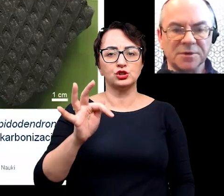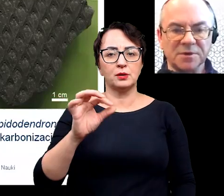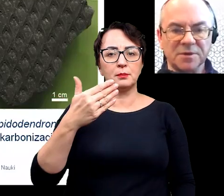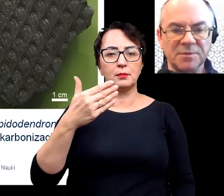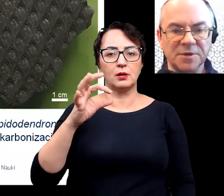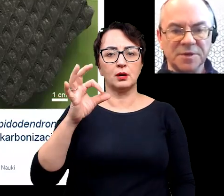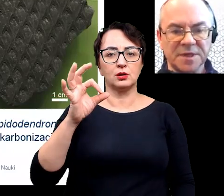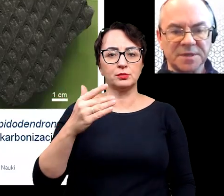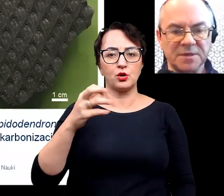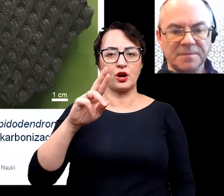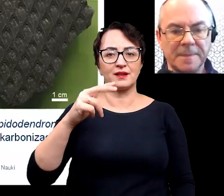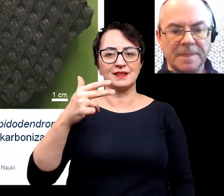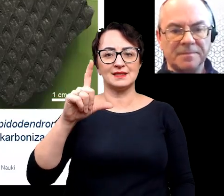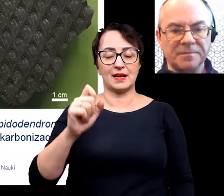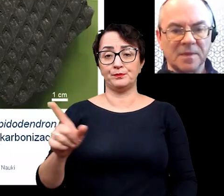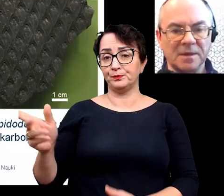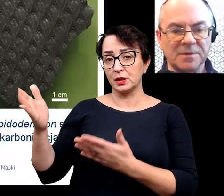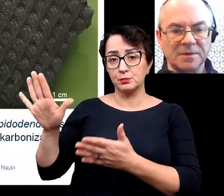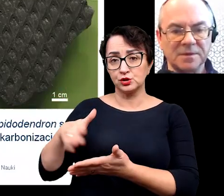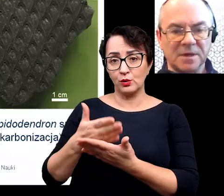Tutaj mamy przykład limonityzacji.